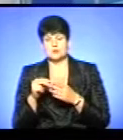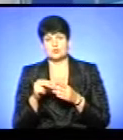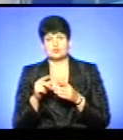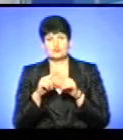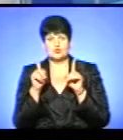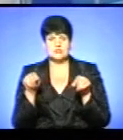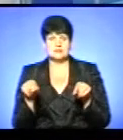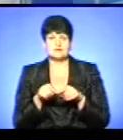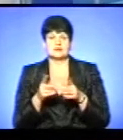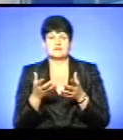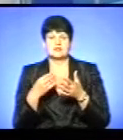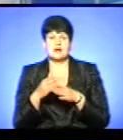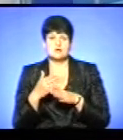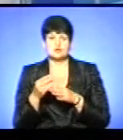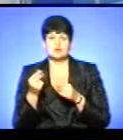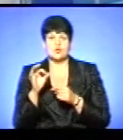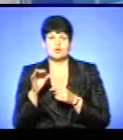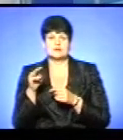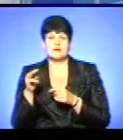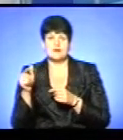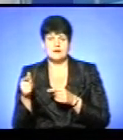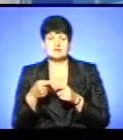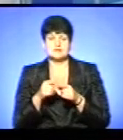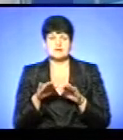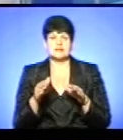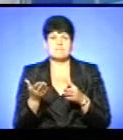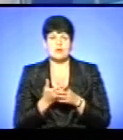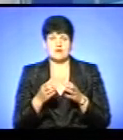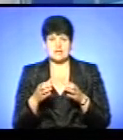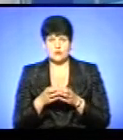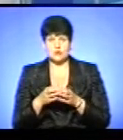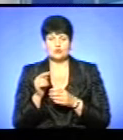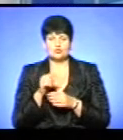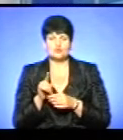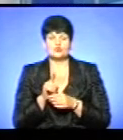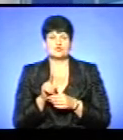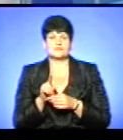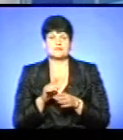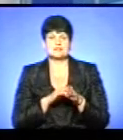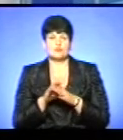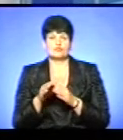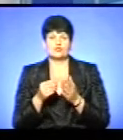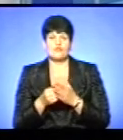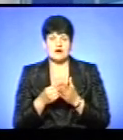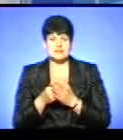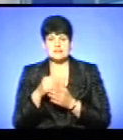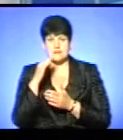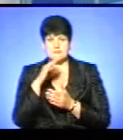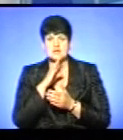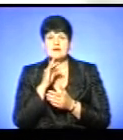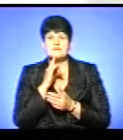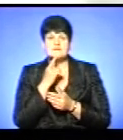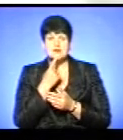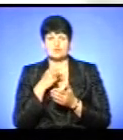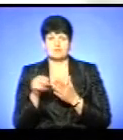де відділялися кошти з районних бюджетів, в бюджеті ОТГ – це більшість дітей пільгових категорій. Тому що за повну ціну, за повну вартість батькам важко